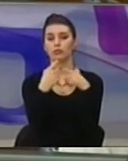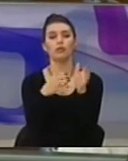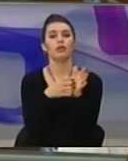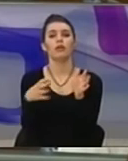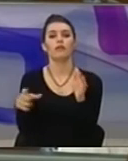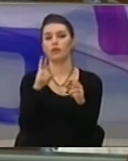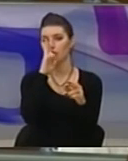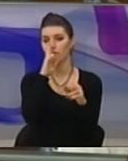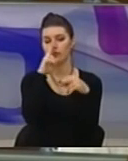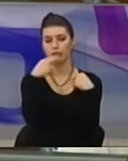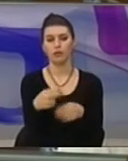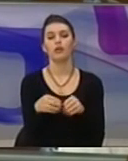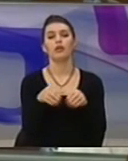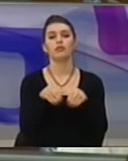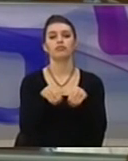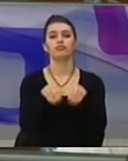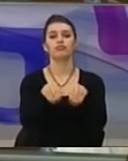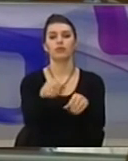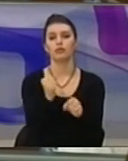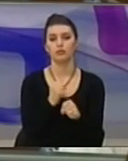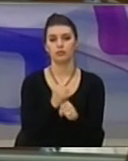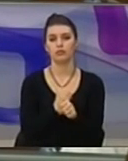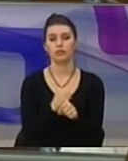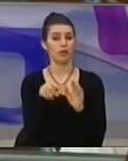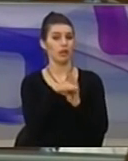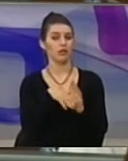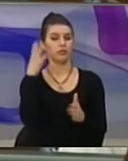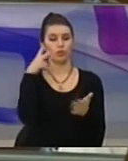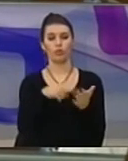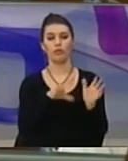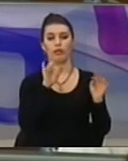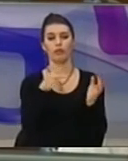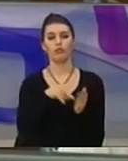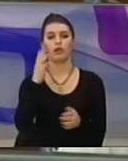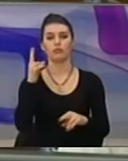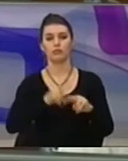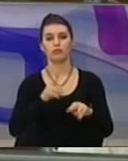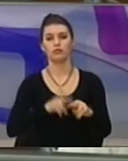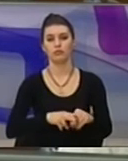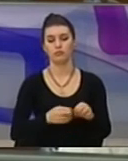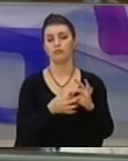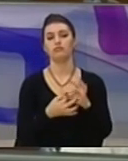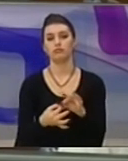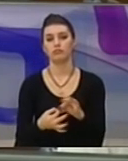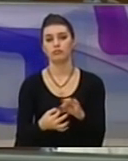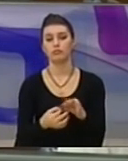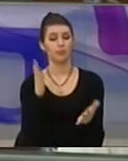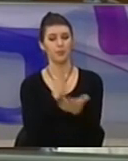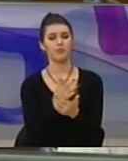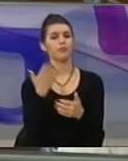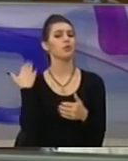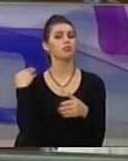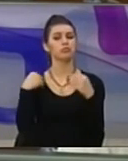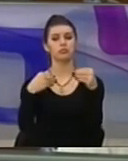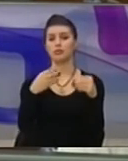reformës në shëndetsi dhe implementimin e ligjeve të aprovuara 2010-2014. Deklaratat e fundit dëshmojnë një mos